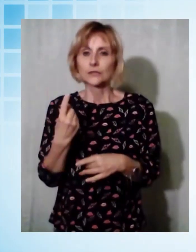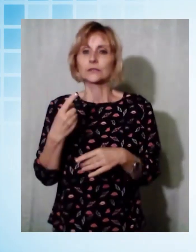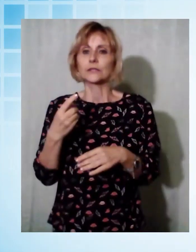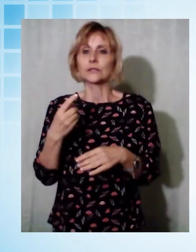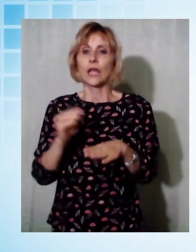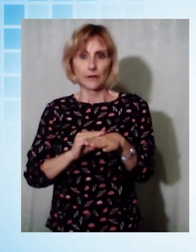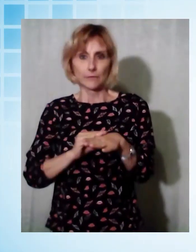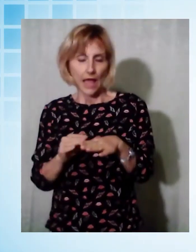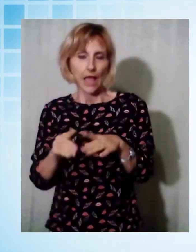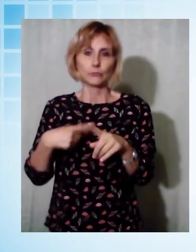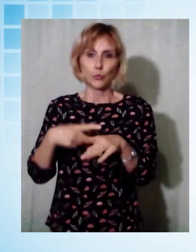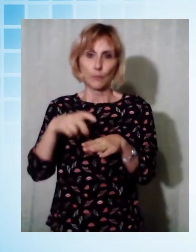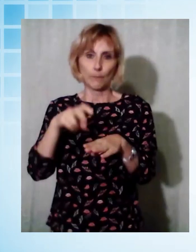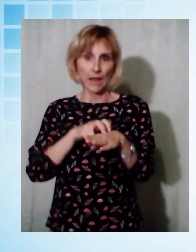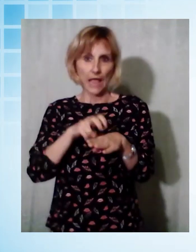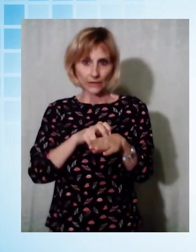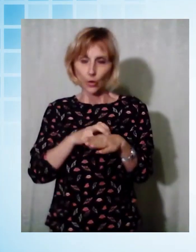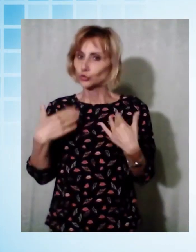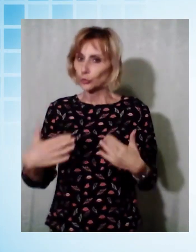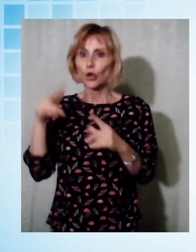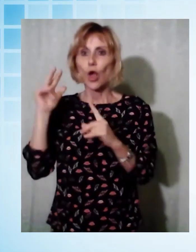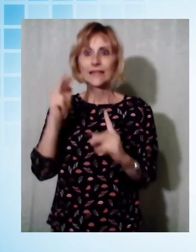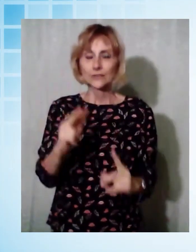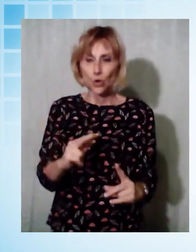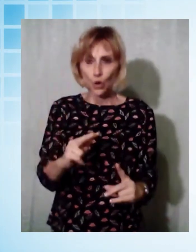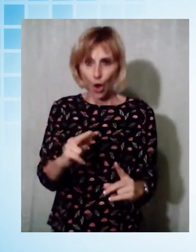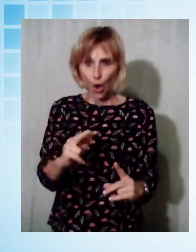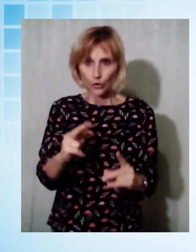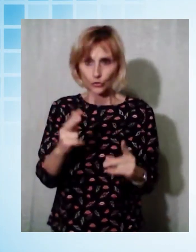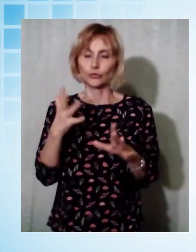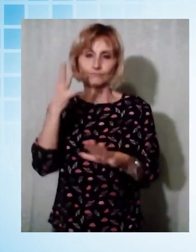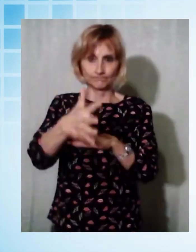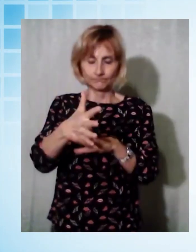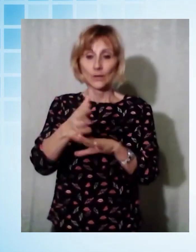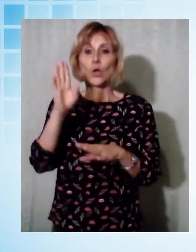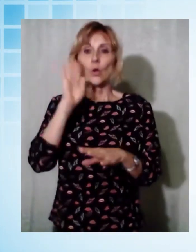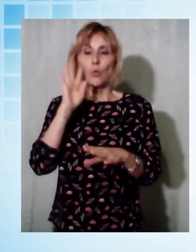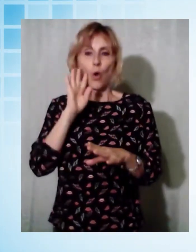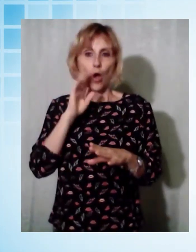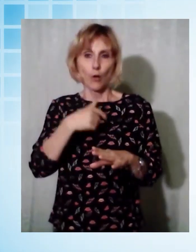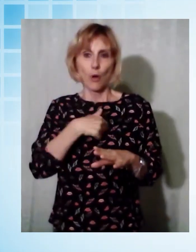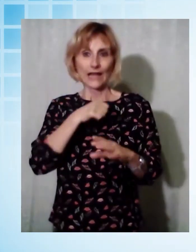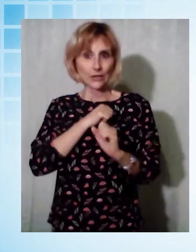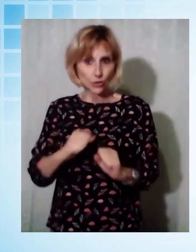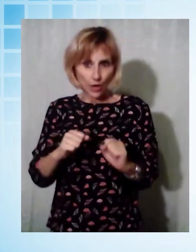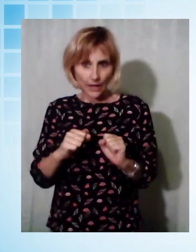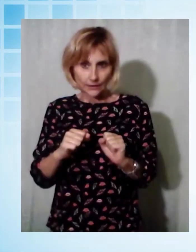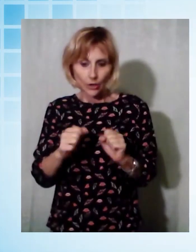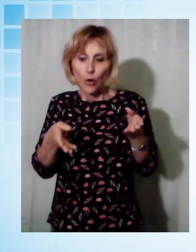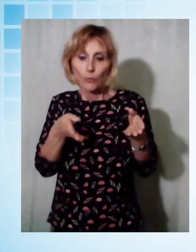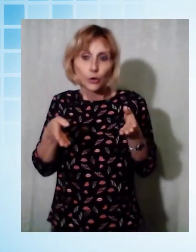medico e l'elisoccorso Pegaso 1. L'uomo sarebbe andato in arresto cardiaco mentre i soccorritori stavano